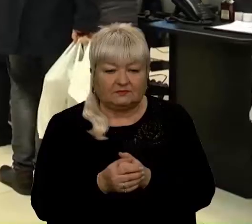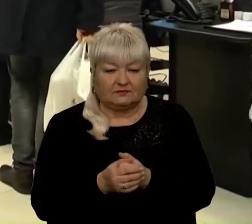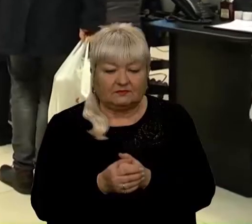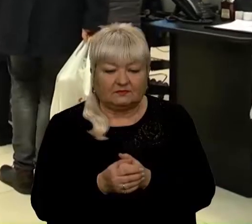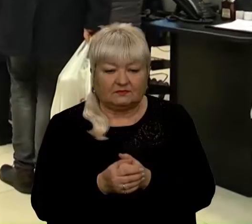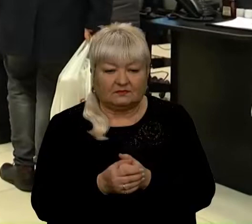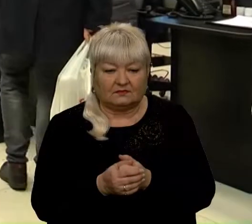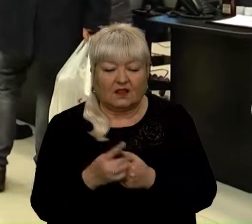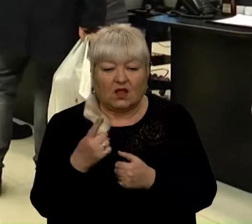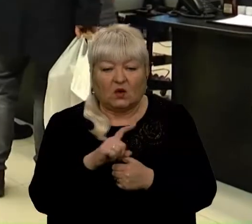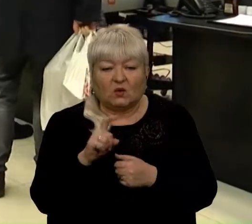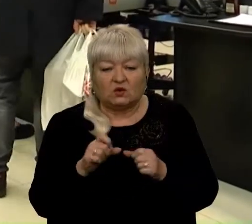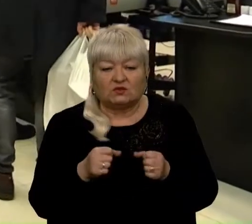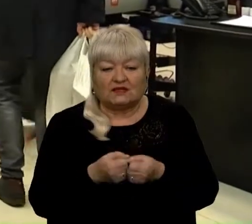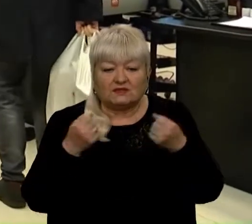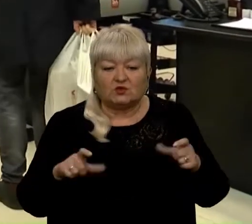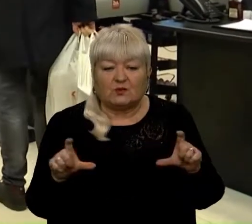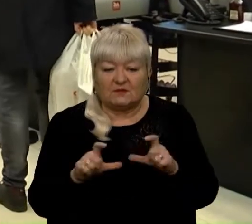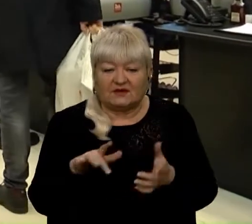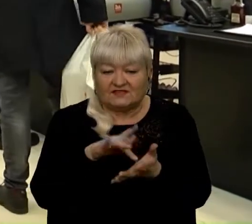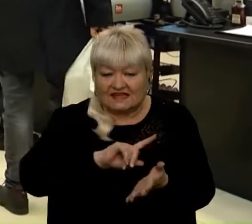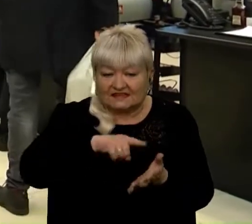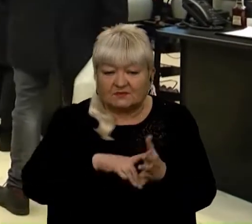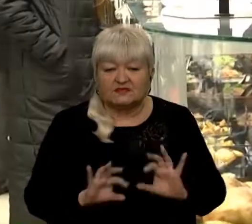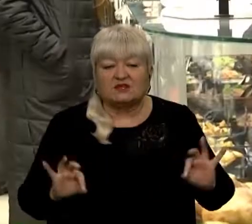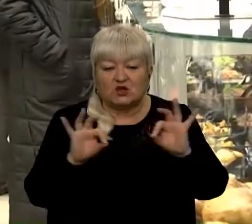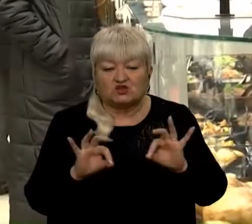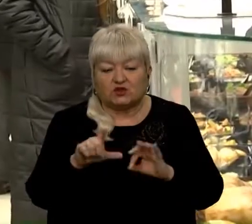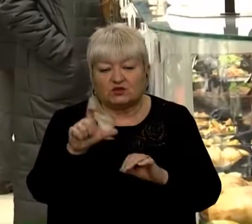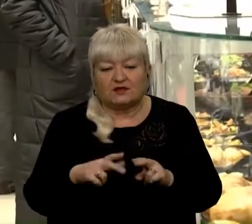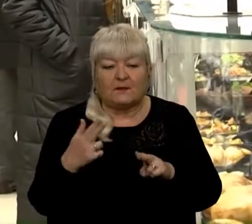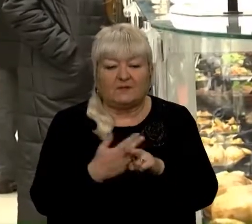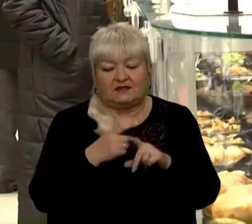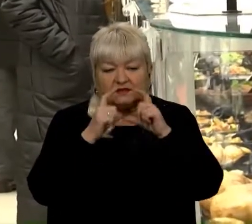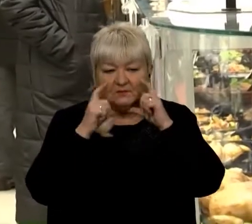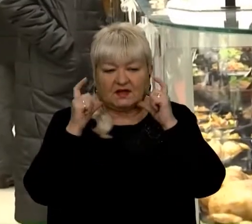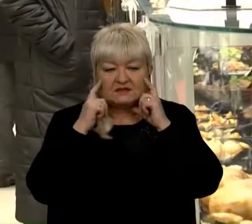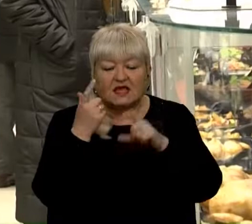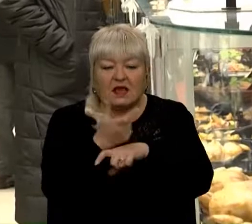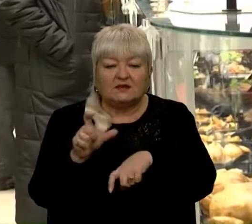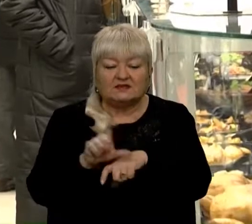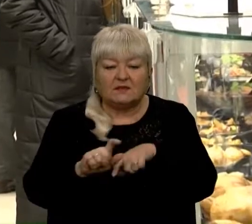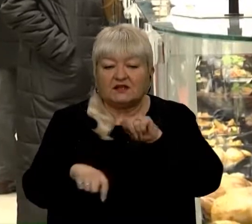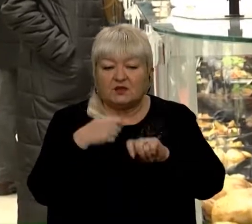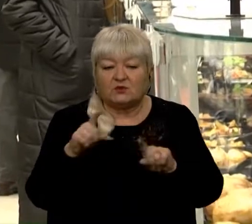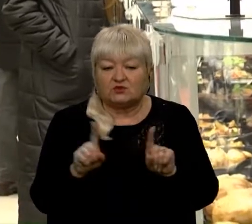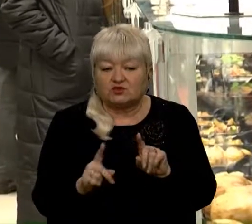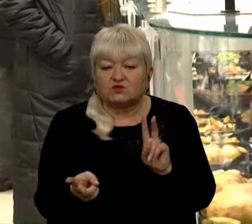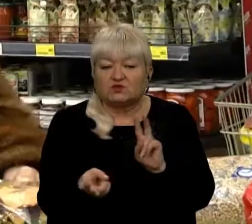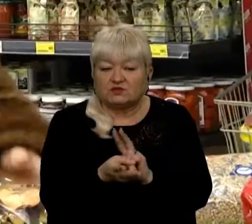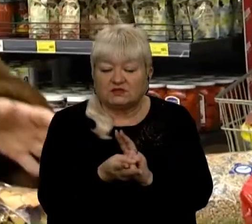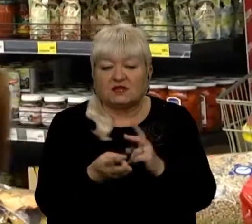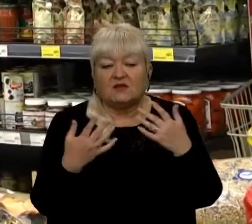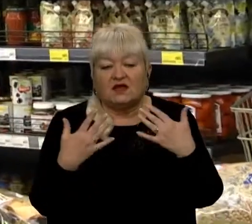Один із супермаркетів у центрі міста. І жодної людини без засобу захисту. Максимальне порушення, яке зустрічаємо, вже